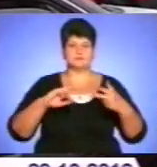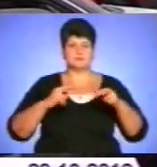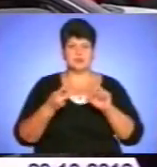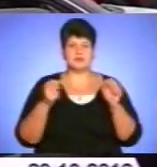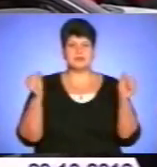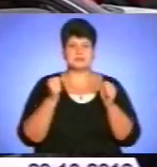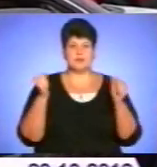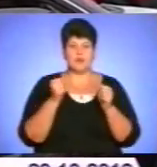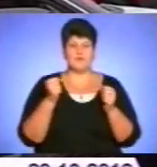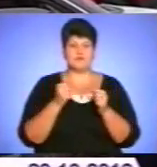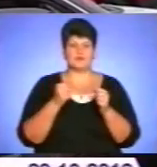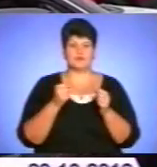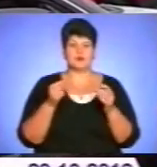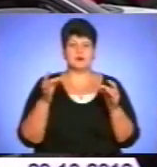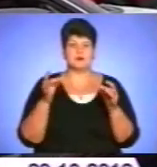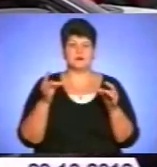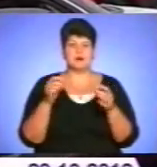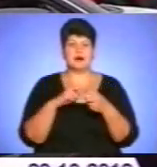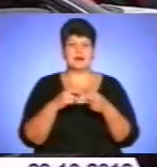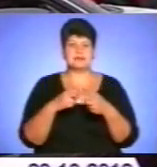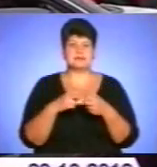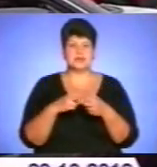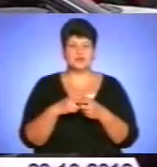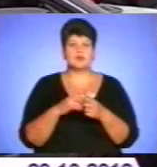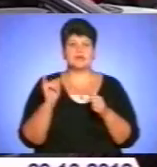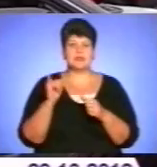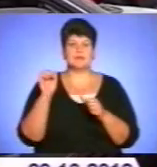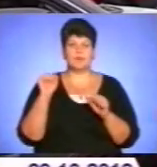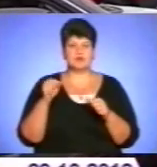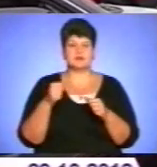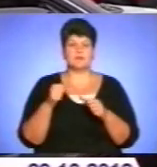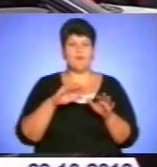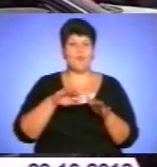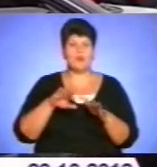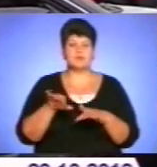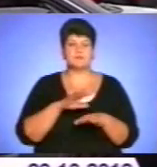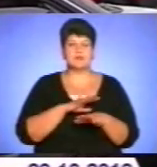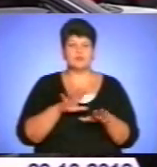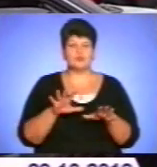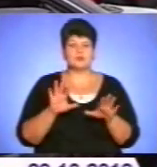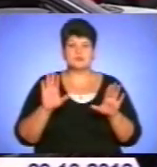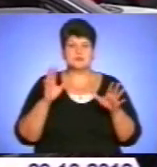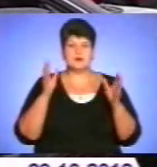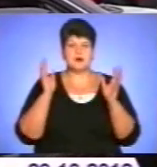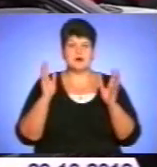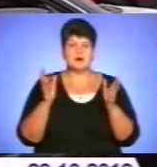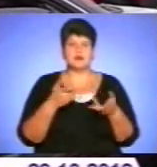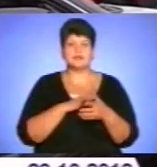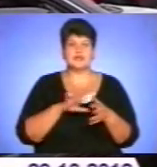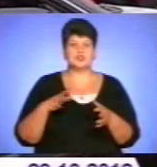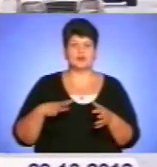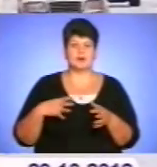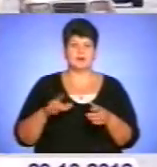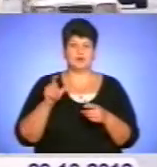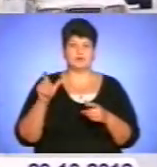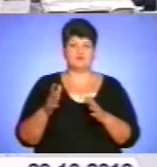нічого не шкодить. І це бажано їх перевзувати в цей час, щоб потім не було ніякого ажіотажу і довго не чекали люди в